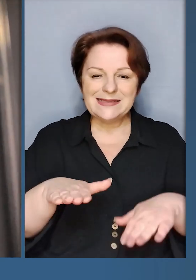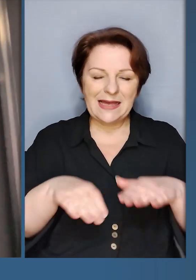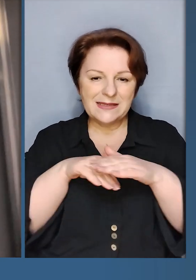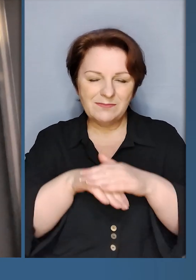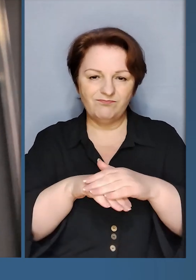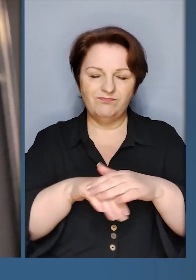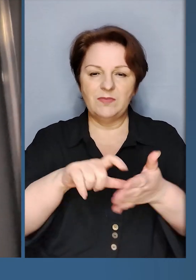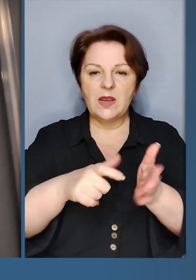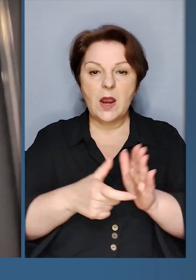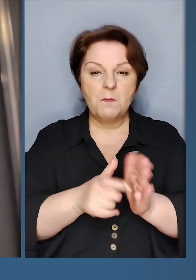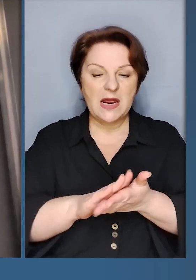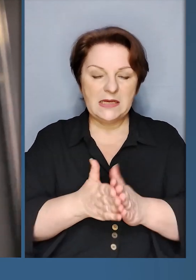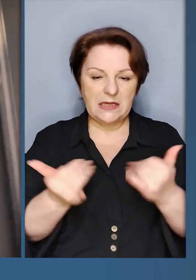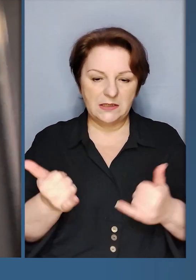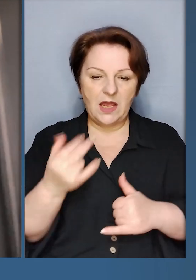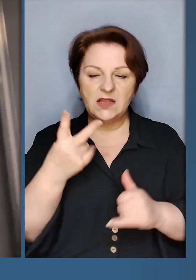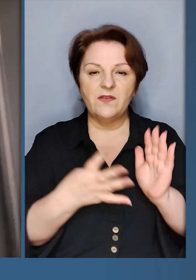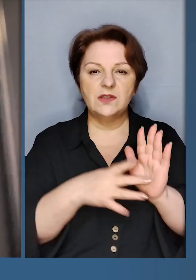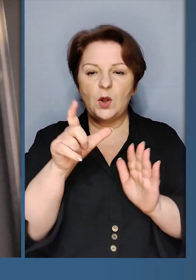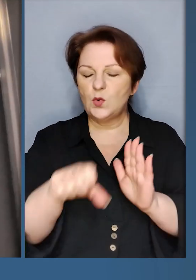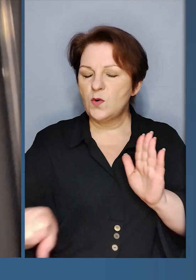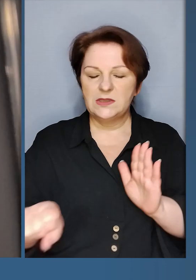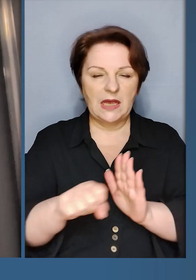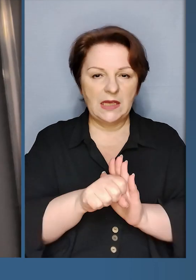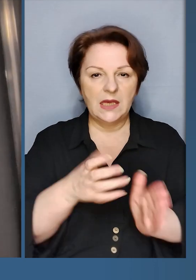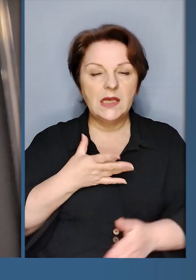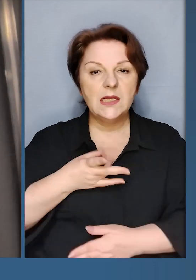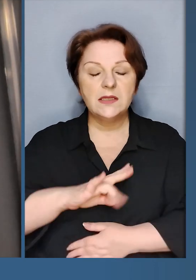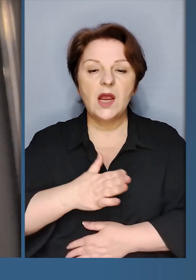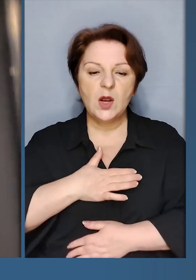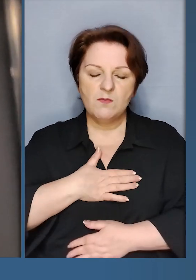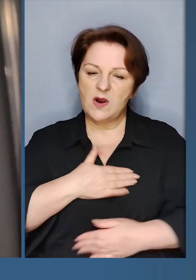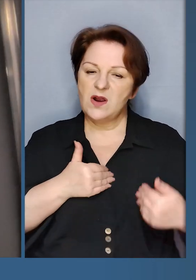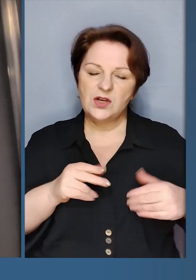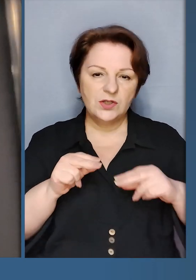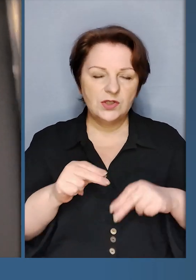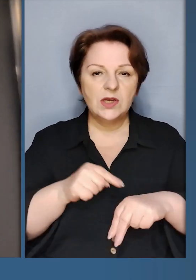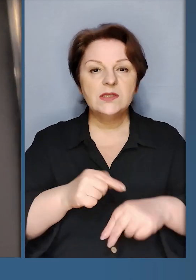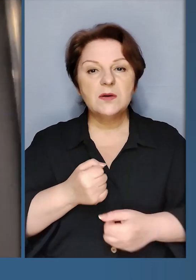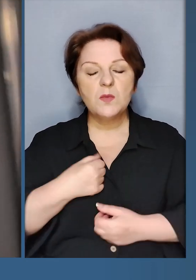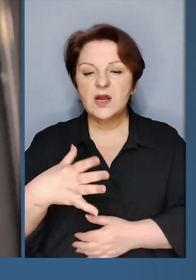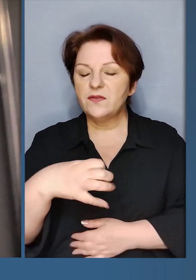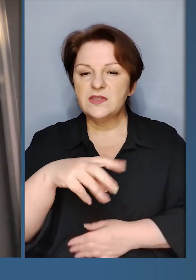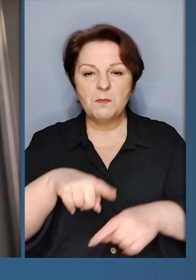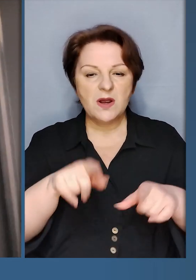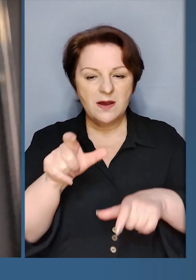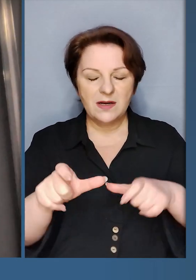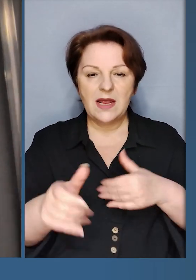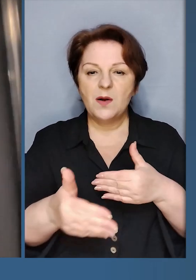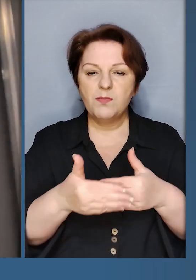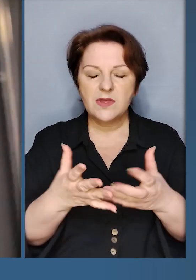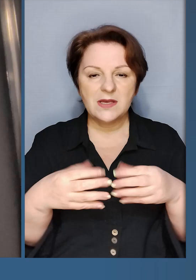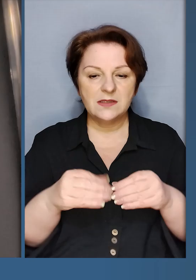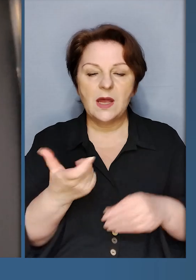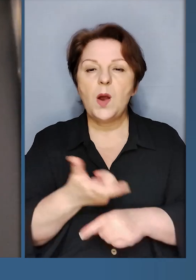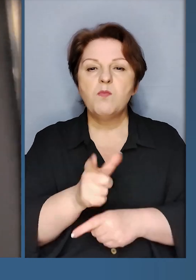складських приміщень. Станом на цей час 29 людей загинуло. Ми з щирі співчуття всім рідним та